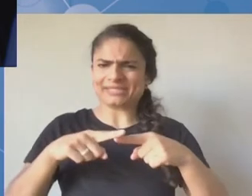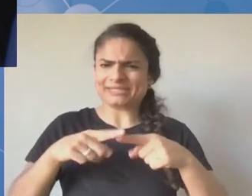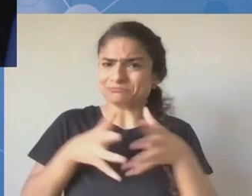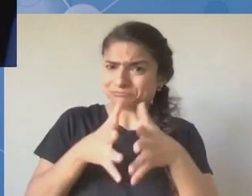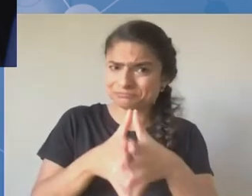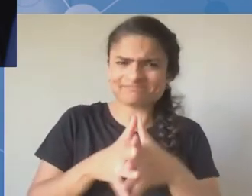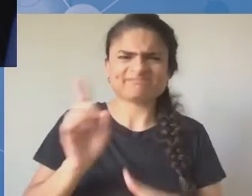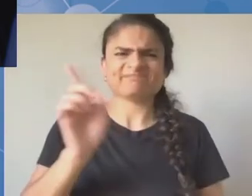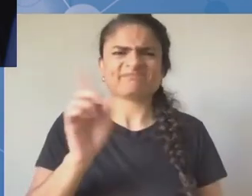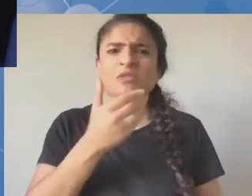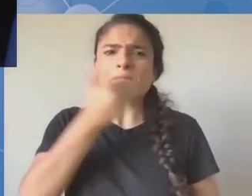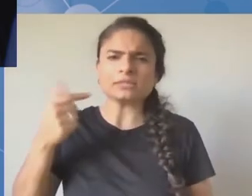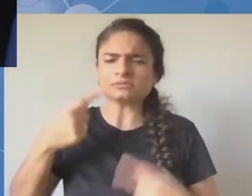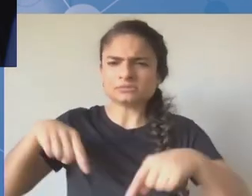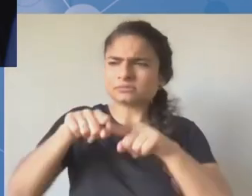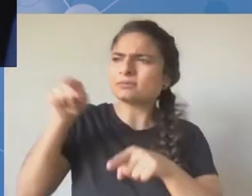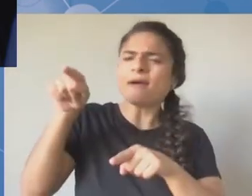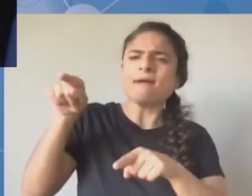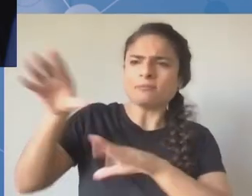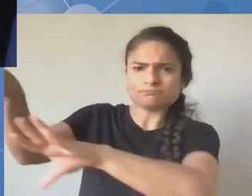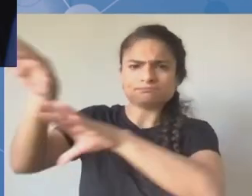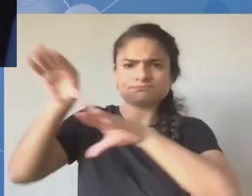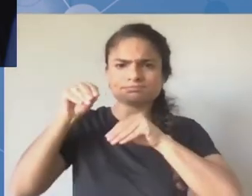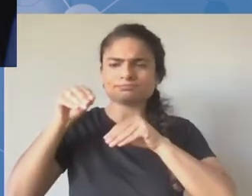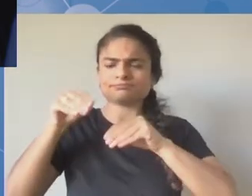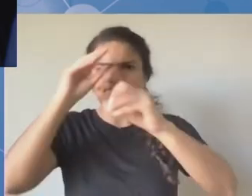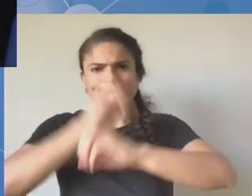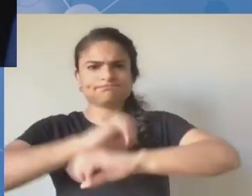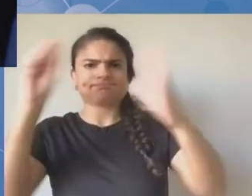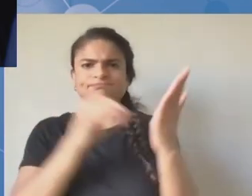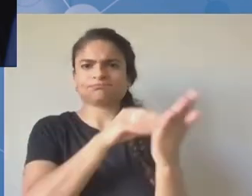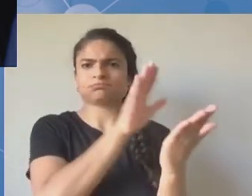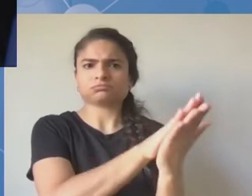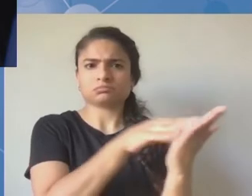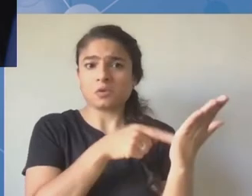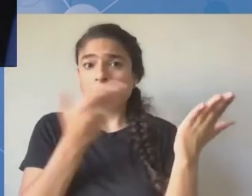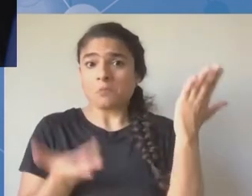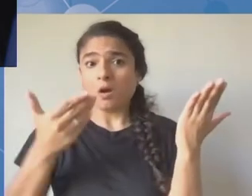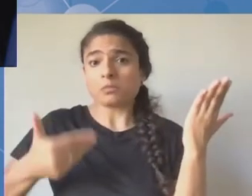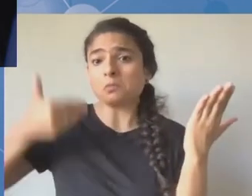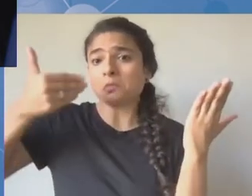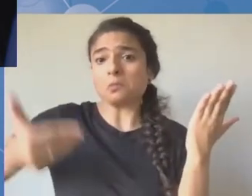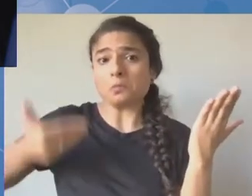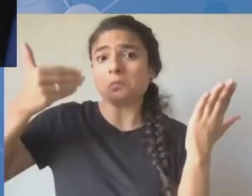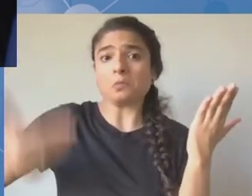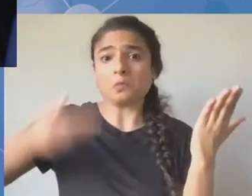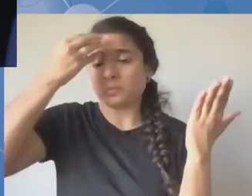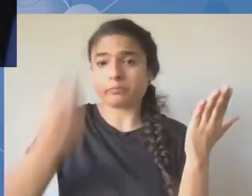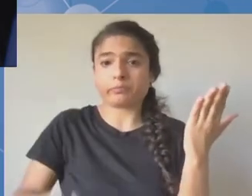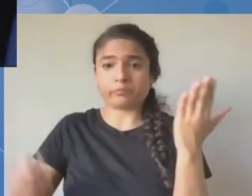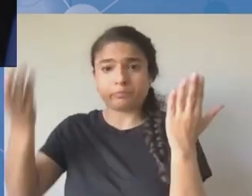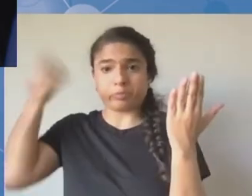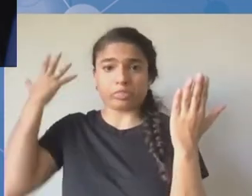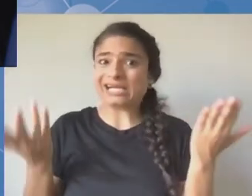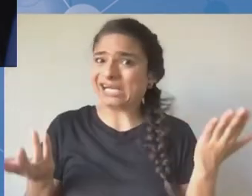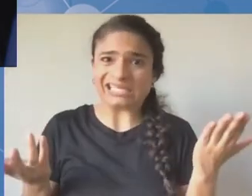zatem może rozważmy taką propozycję, żeby